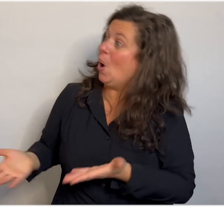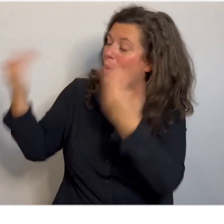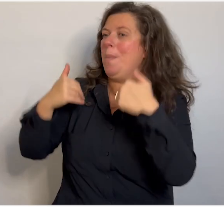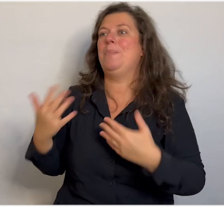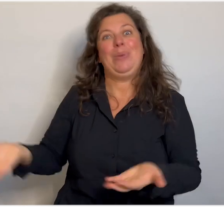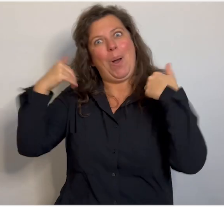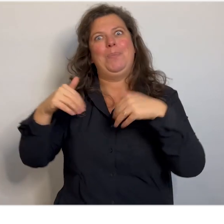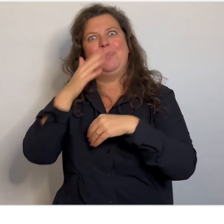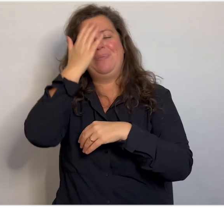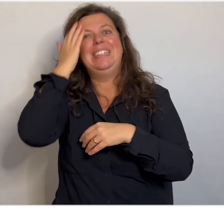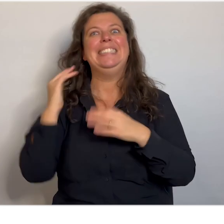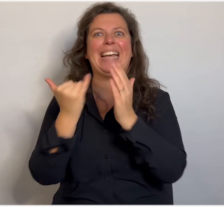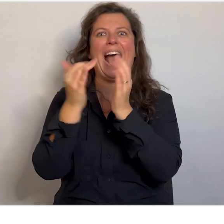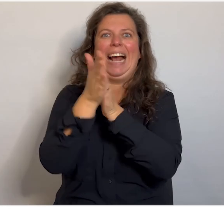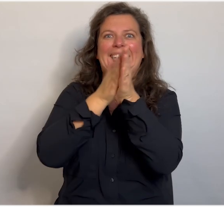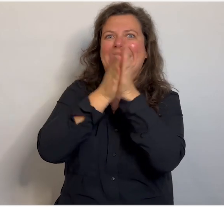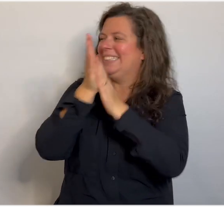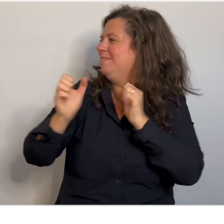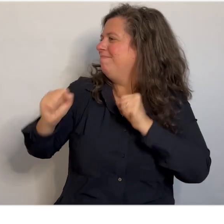Kom mee dansen. Kom mee dansen.